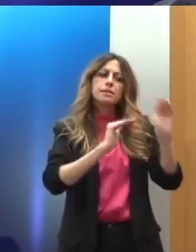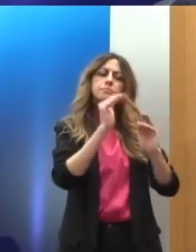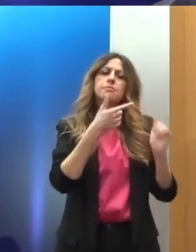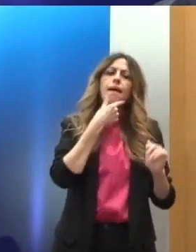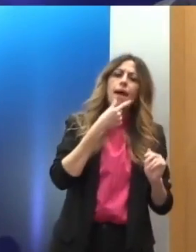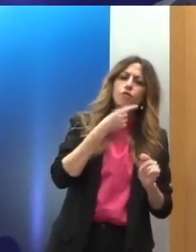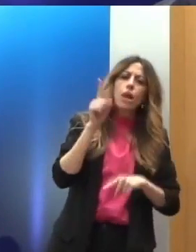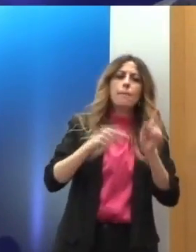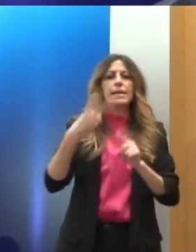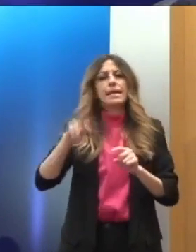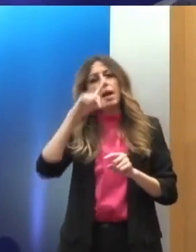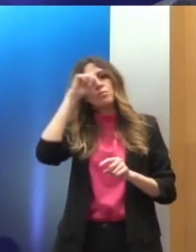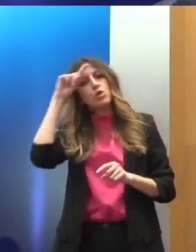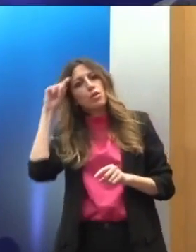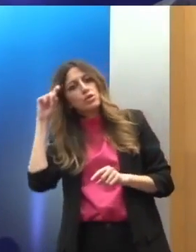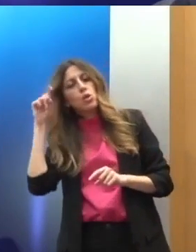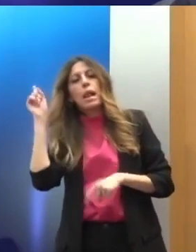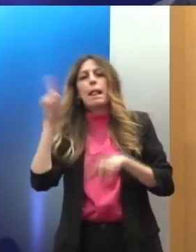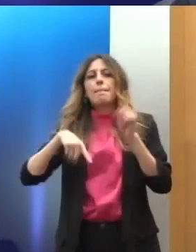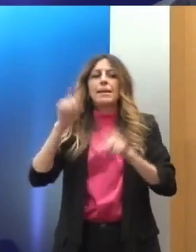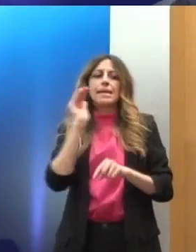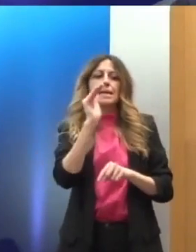δύσκολα, ενίοτε έγινε κάποια λίγο πιο δεικτικά.